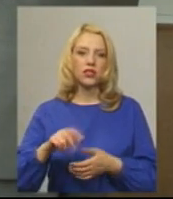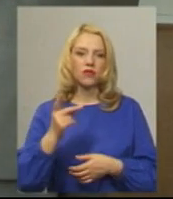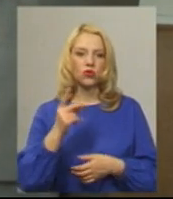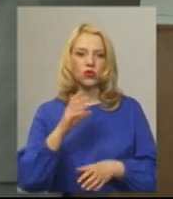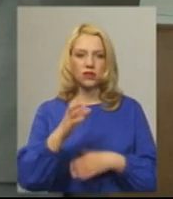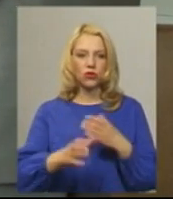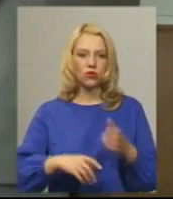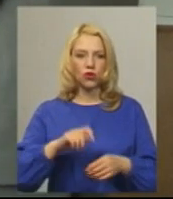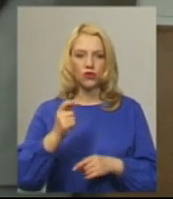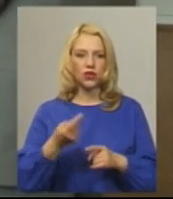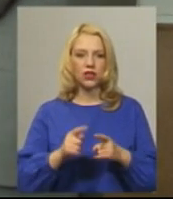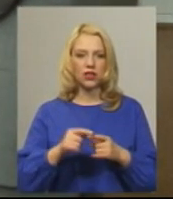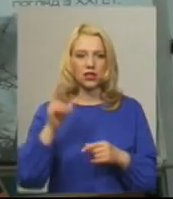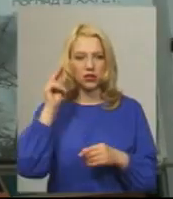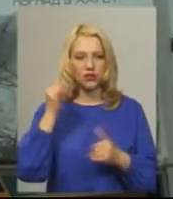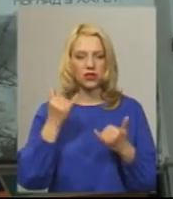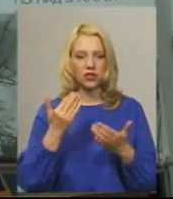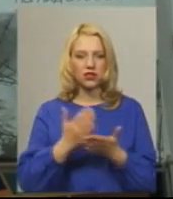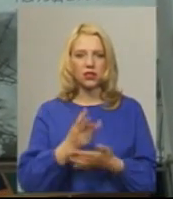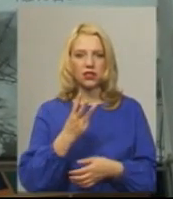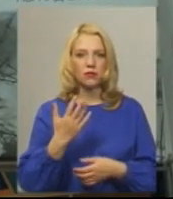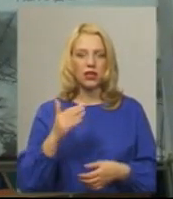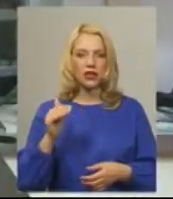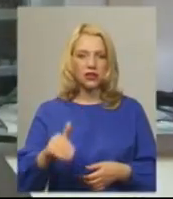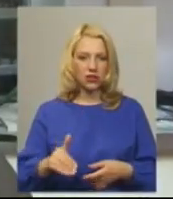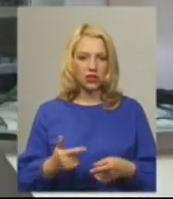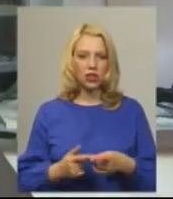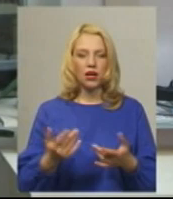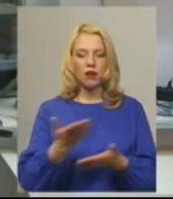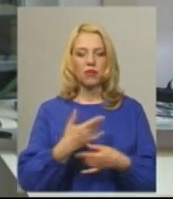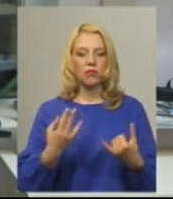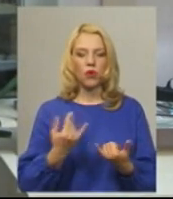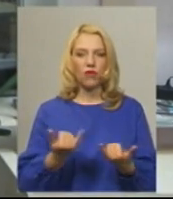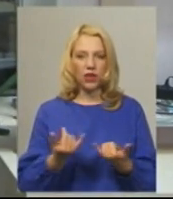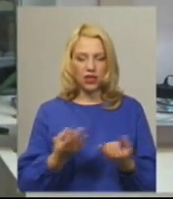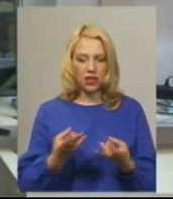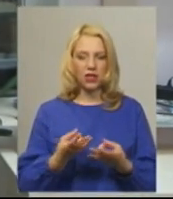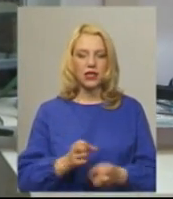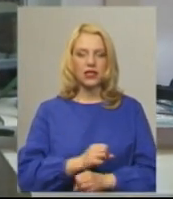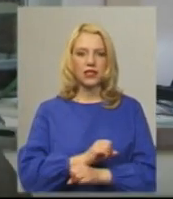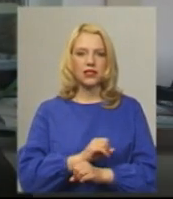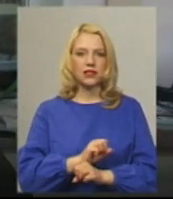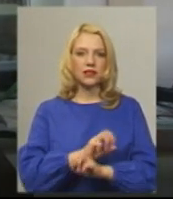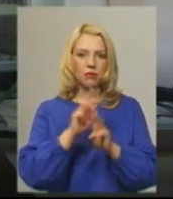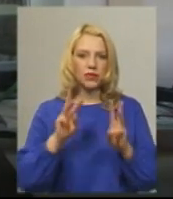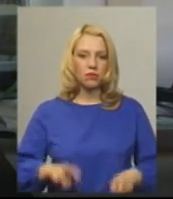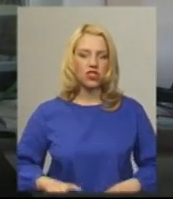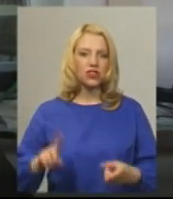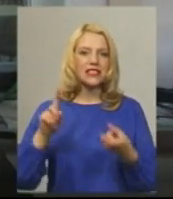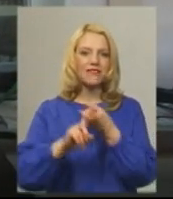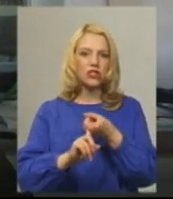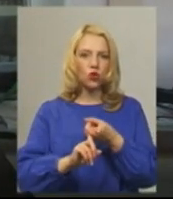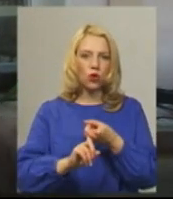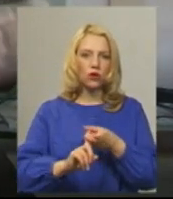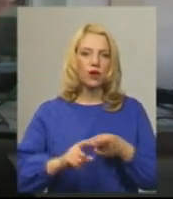Купратий. Нині ця цифра складає 35 тисяч. Ми повинні забезпечити зв'язок поколінь і тих, хто